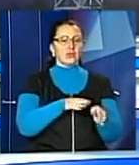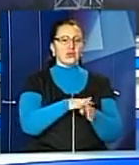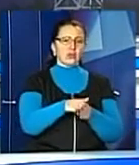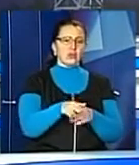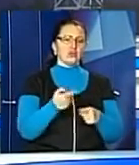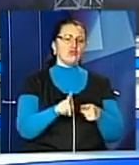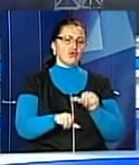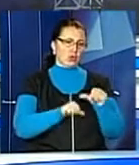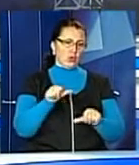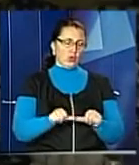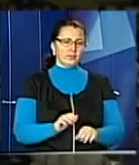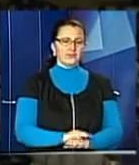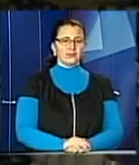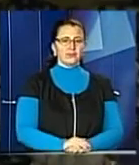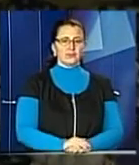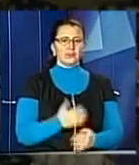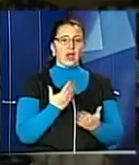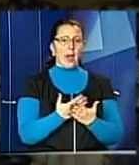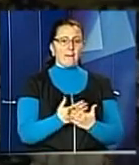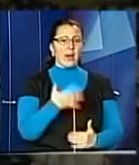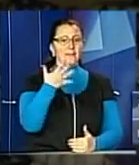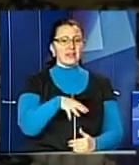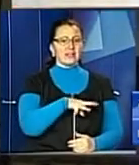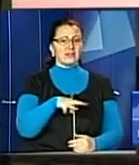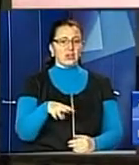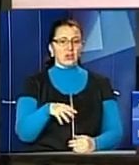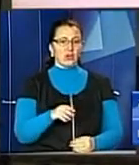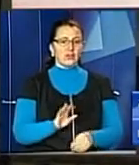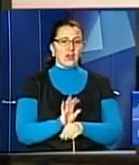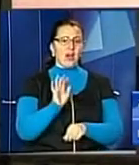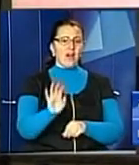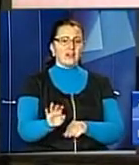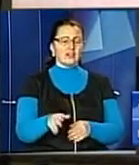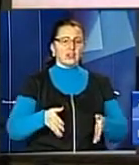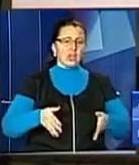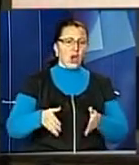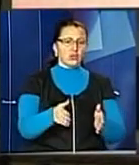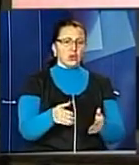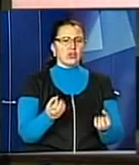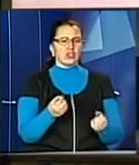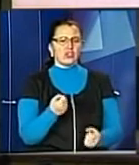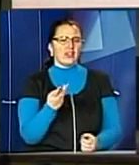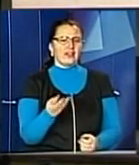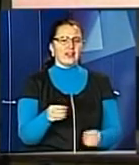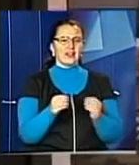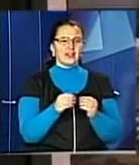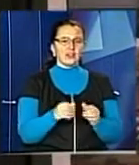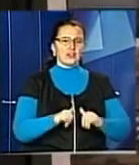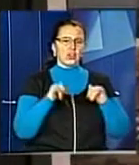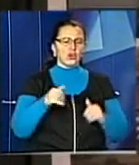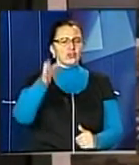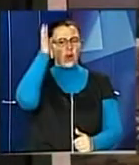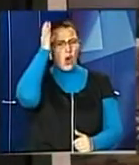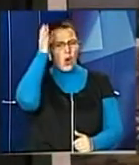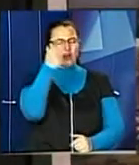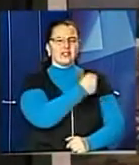Докладніше далі. Майже 50 мільйонів на дороги. Окрім цього, ще кілька десятків мільйонів гривень на розвиток освіти, медицини